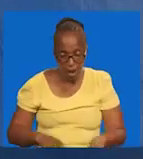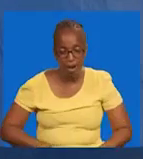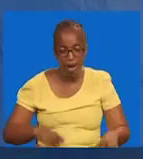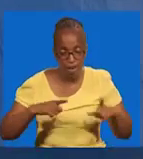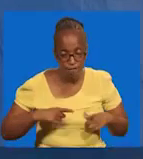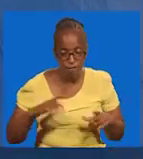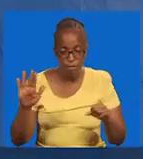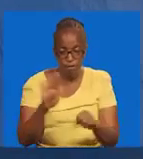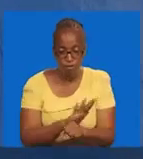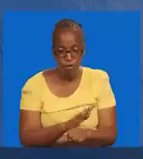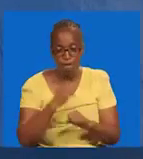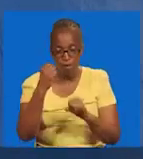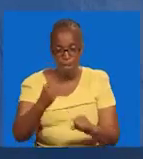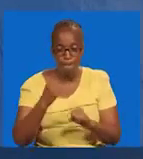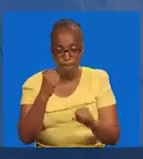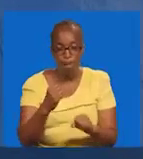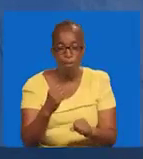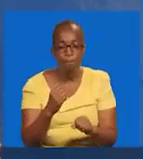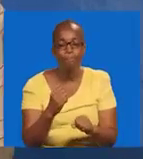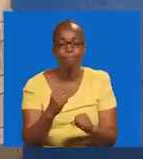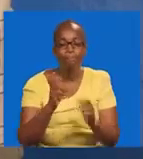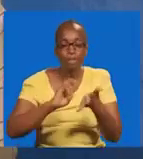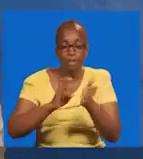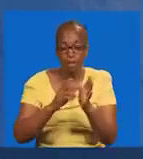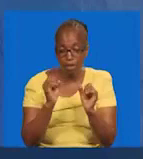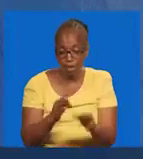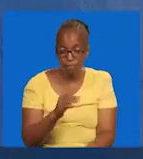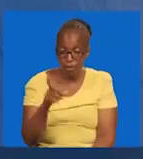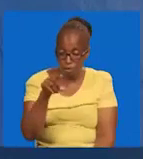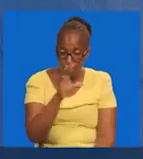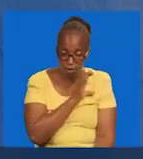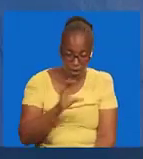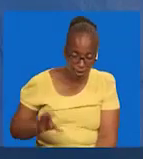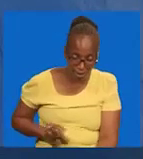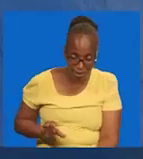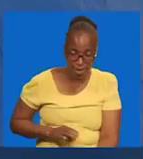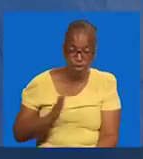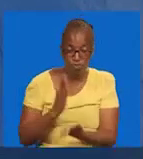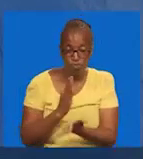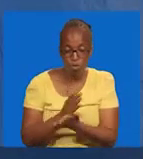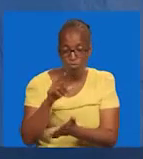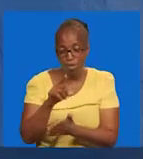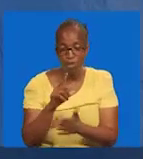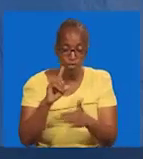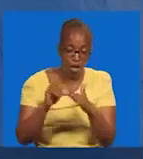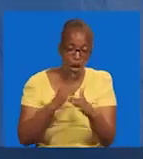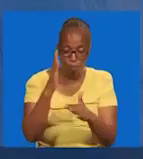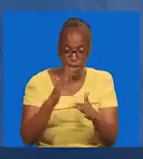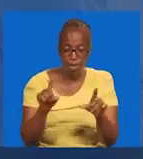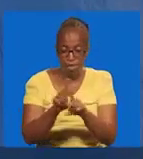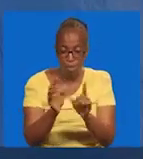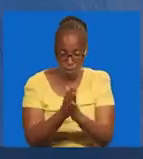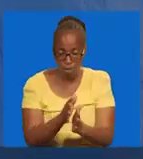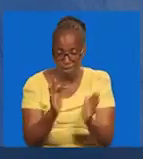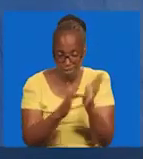kristo. Mwenye nguvu. Mwenye fungoza mamulaka. Kwa hivu kama wewene mkristo. Wewene mshindi pamoja na